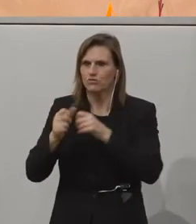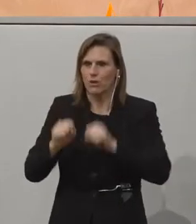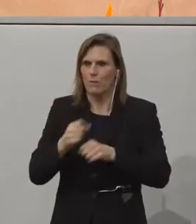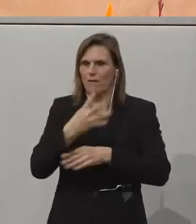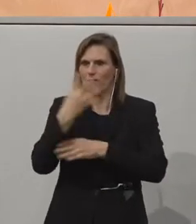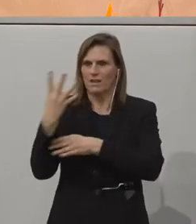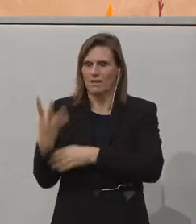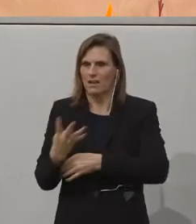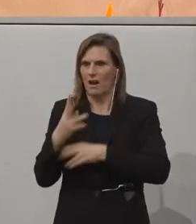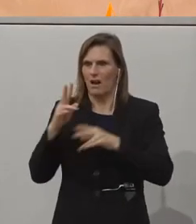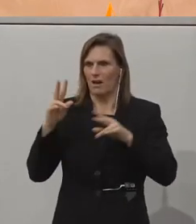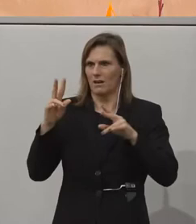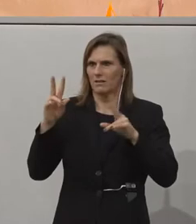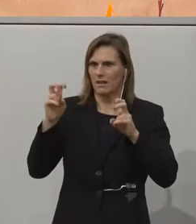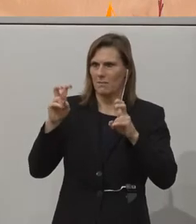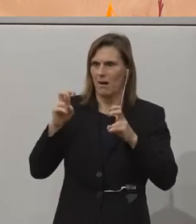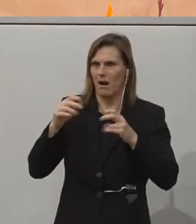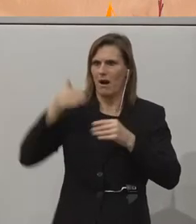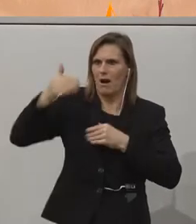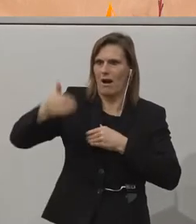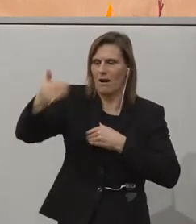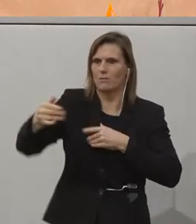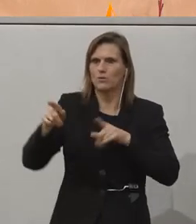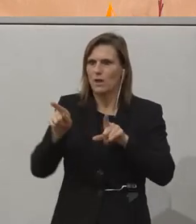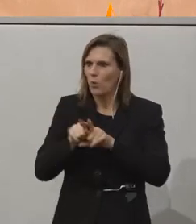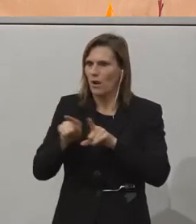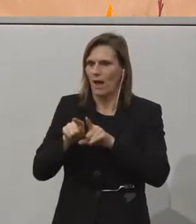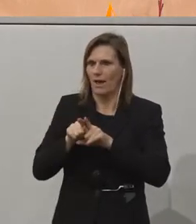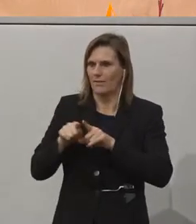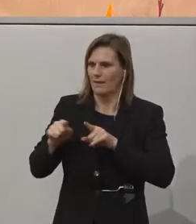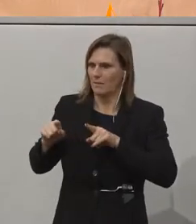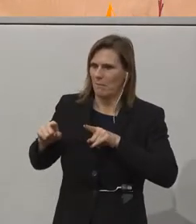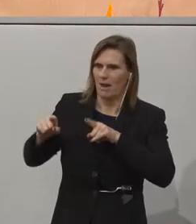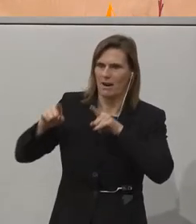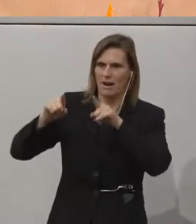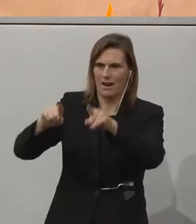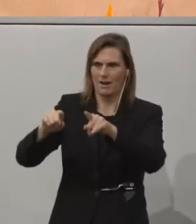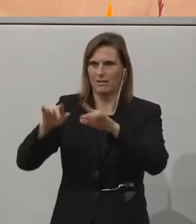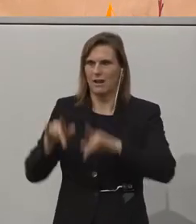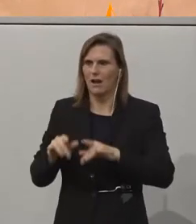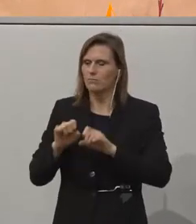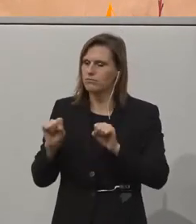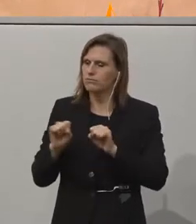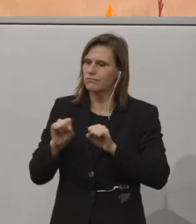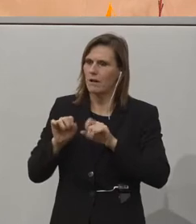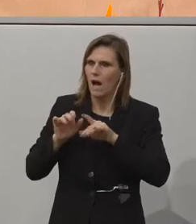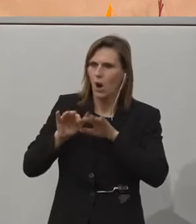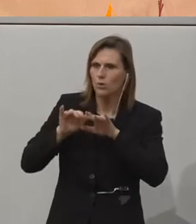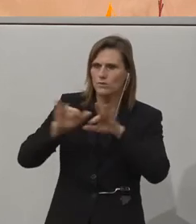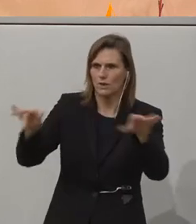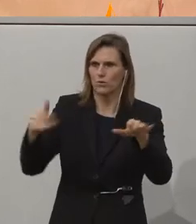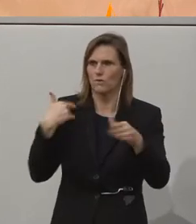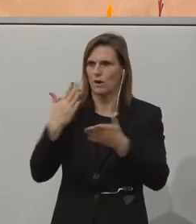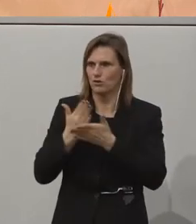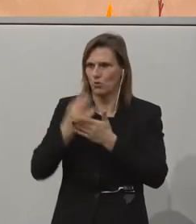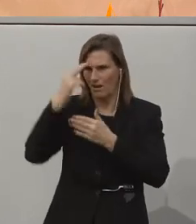zu behandeln nicht sinnvoll ist. Das muss gleich auf den Tisch des Hauses und das hat ja Riesenauswirkungen letztlich, wie Herr Arbeitsminister